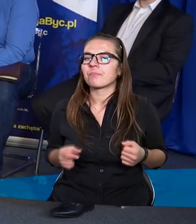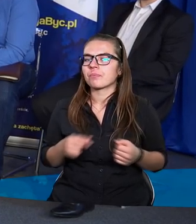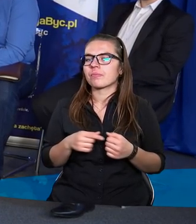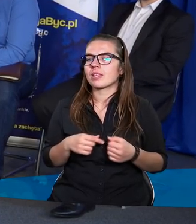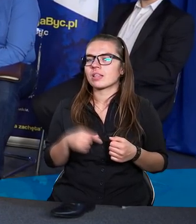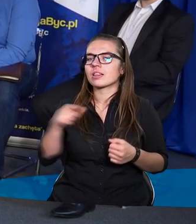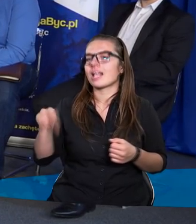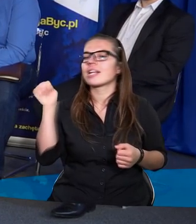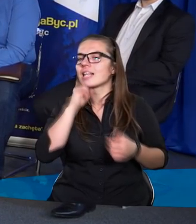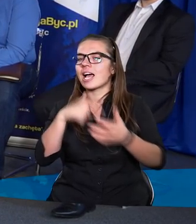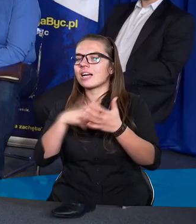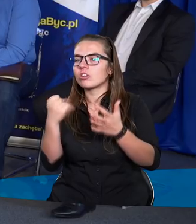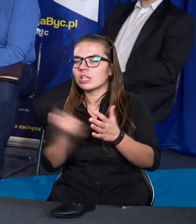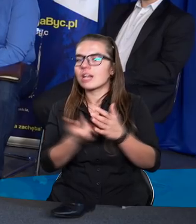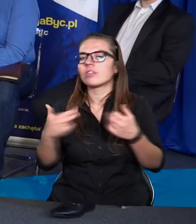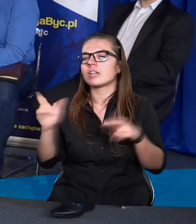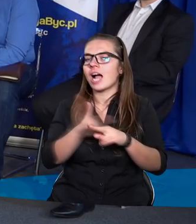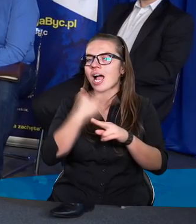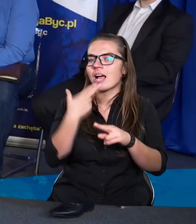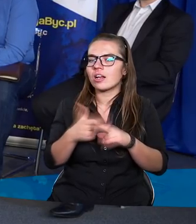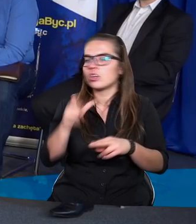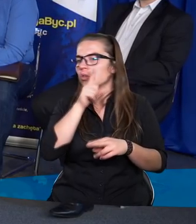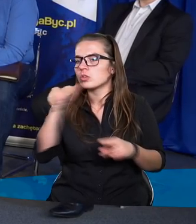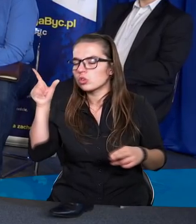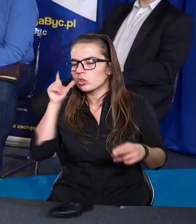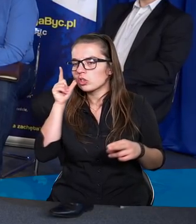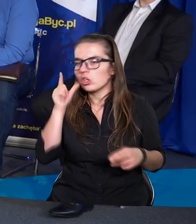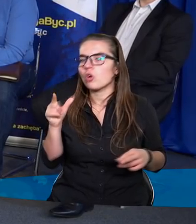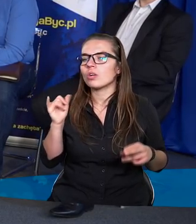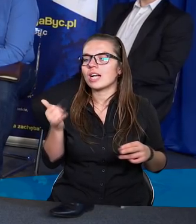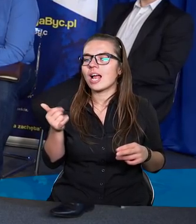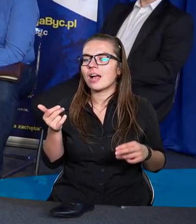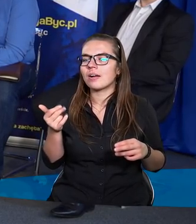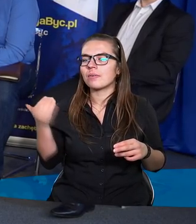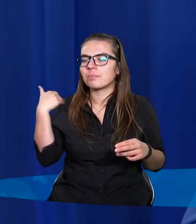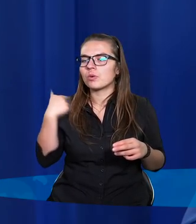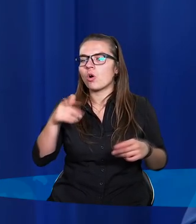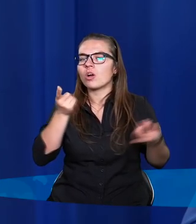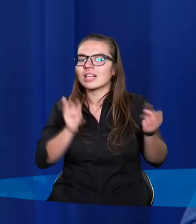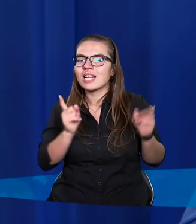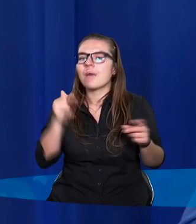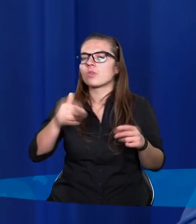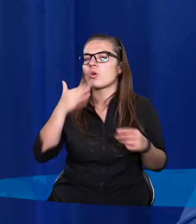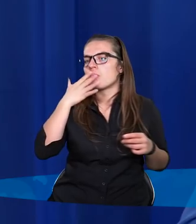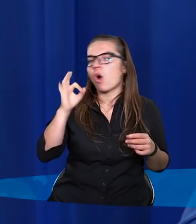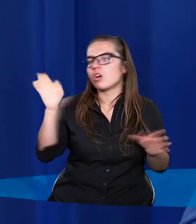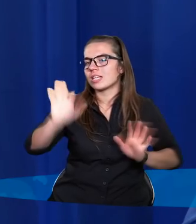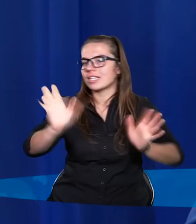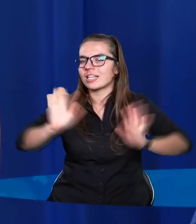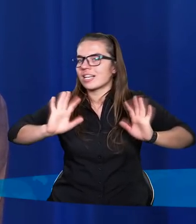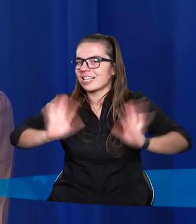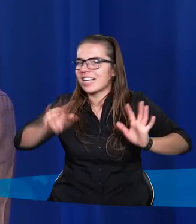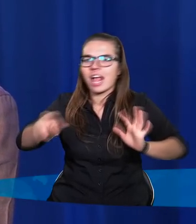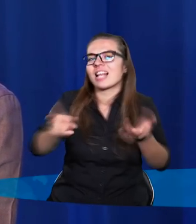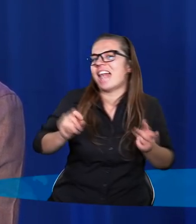jak z historiami ze Starego Testamentu, kiedy ludzie, jak było dynamicznie, to mówili, o nie, nie, nie, to za